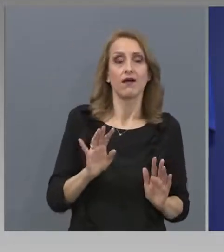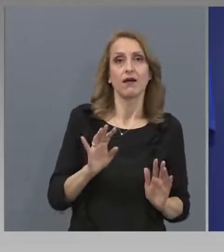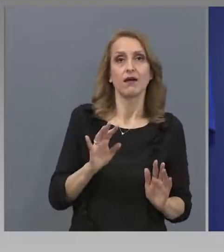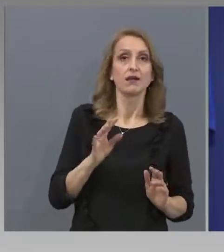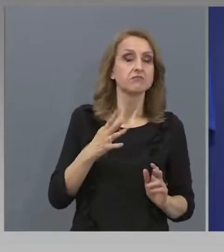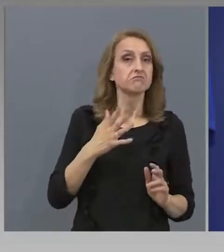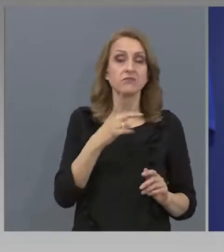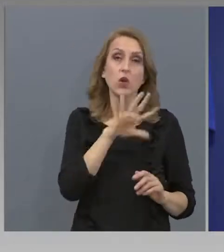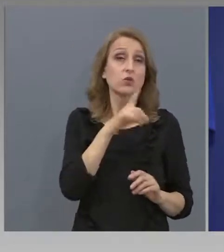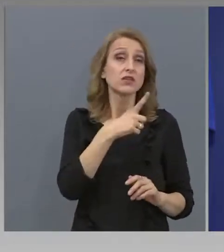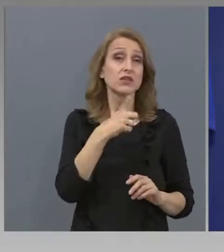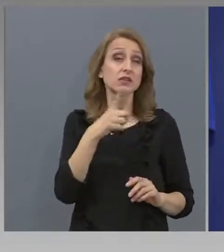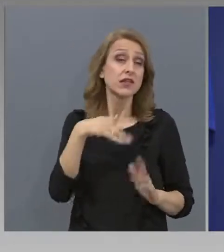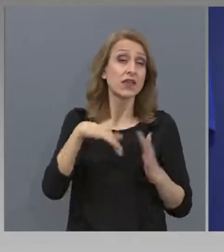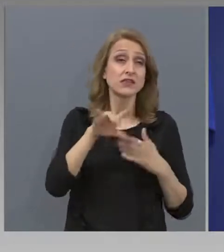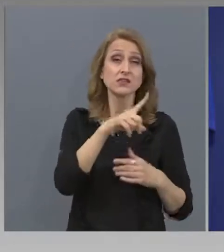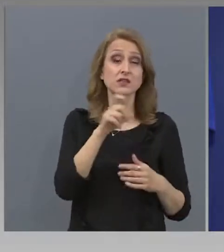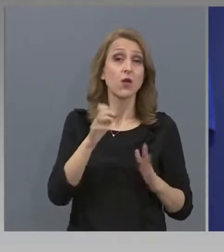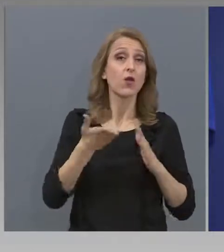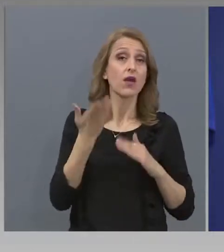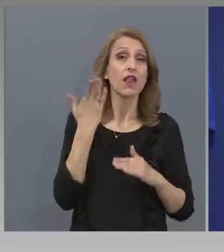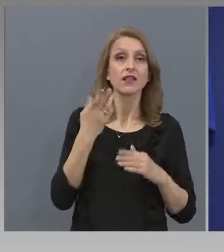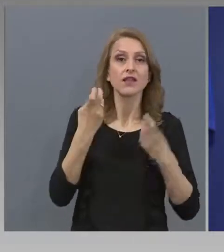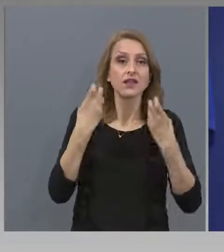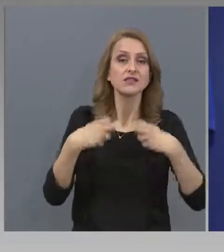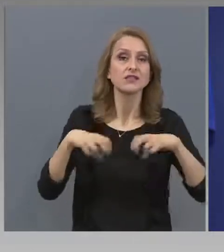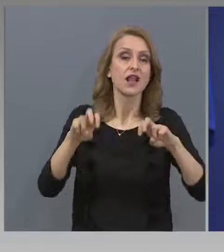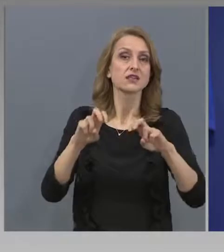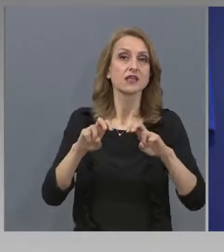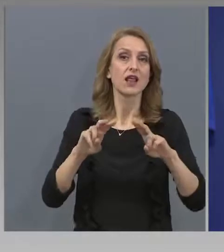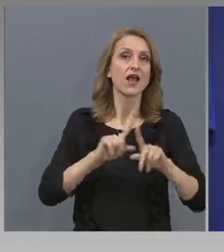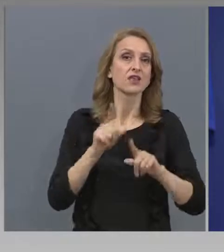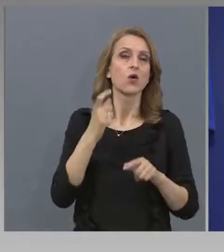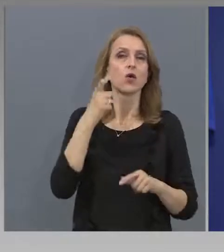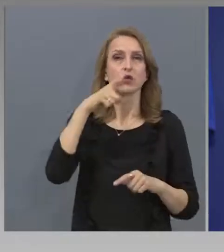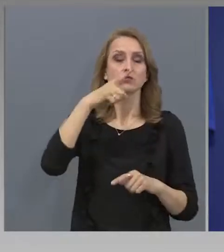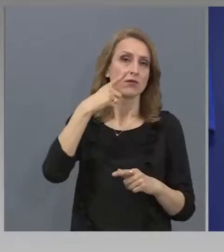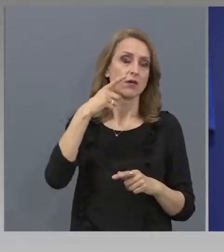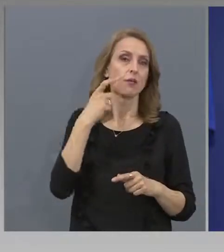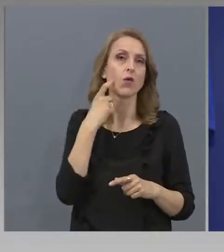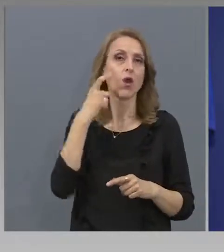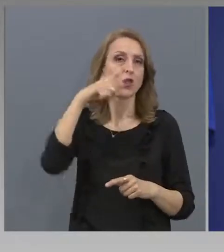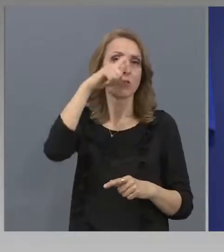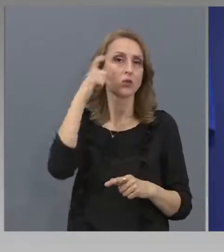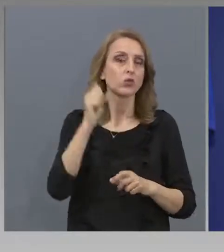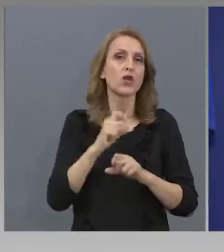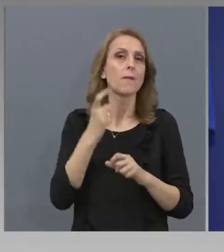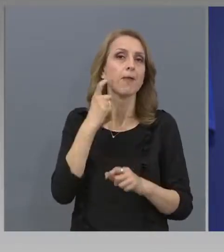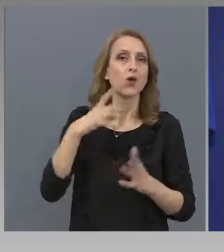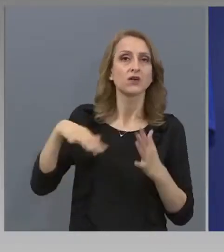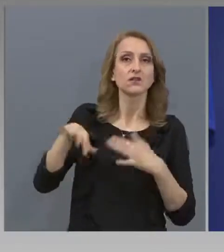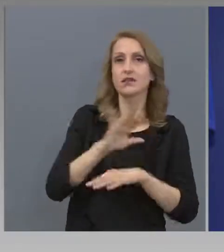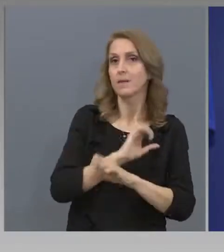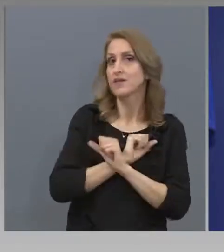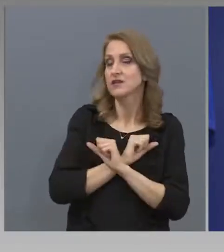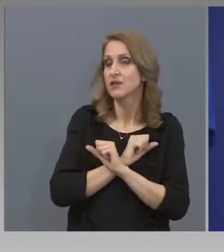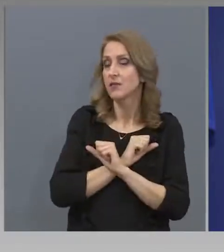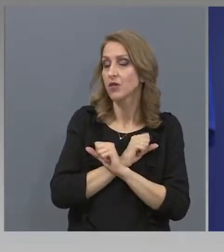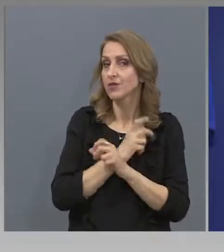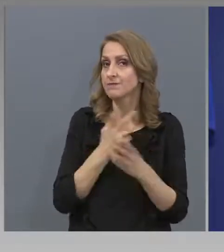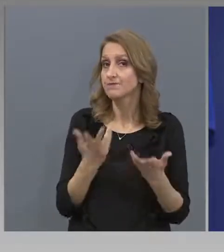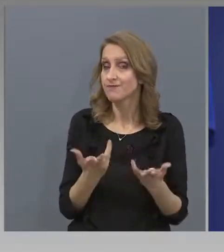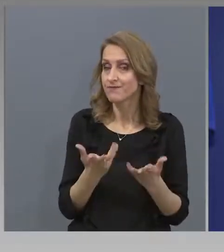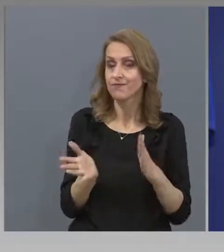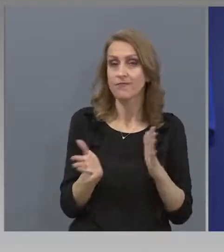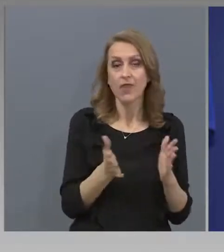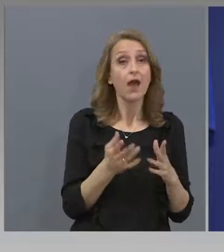които се излезе на борсата, най-общо казано. В строителството